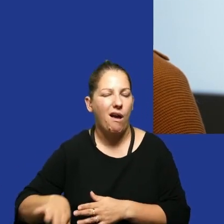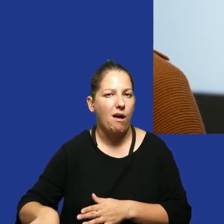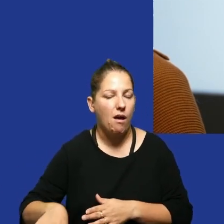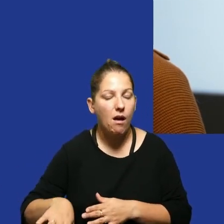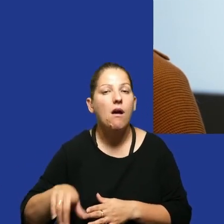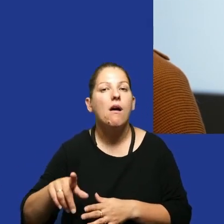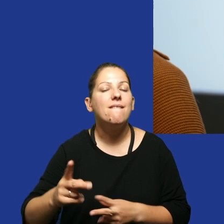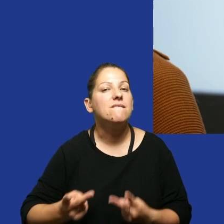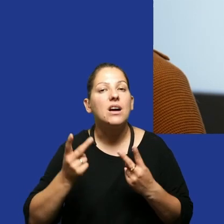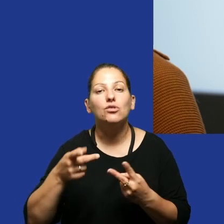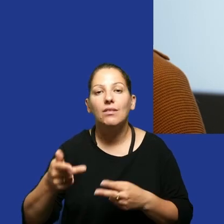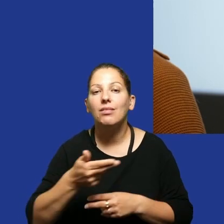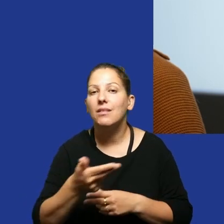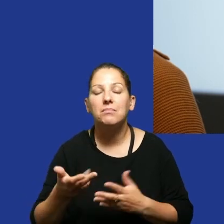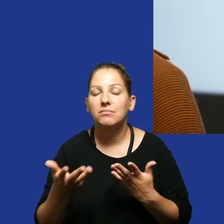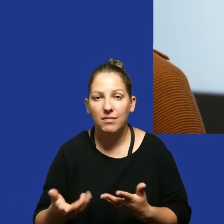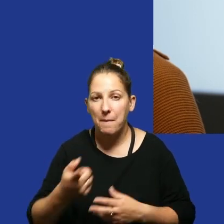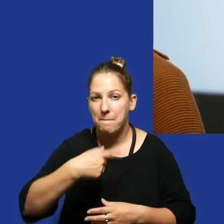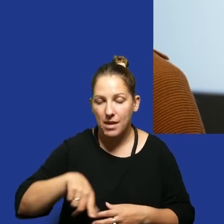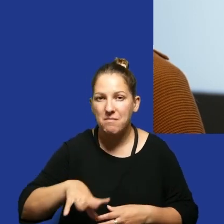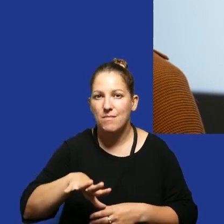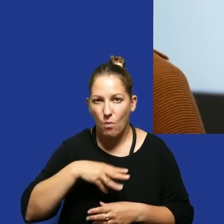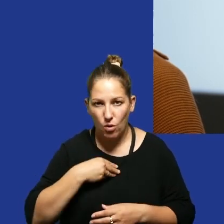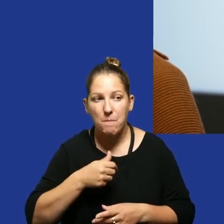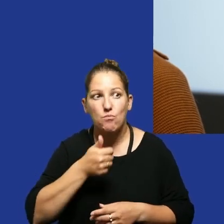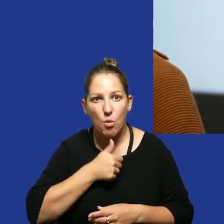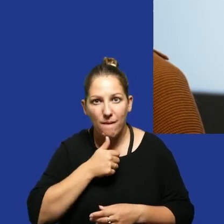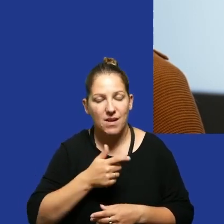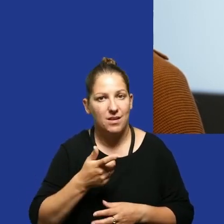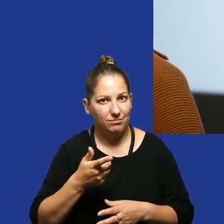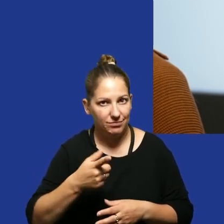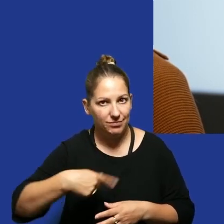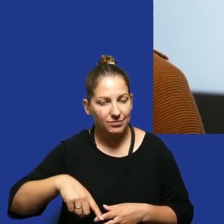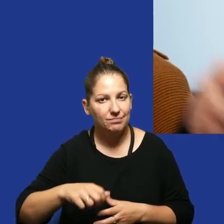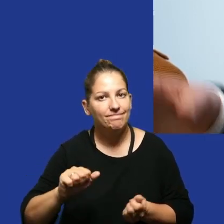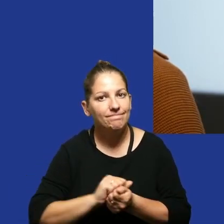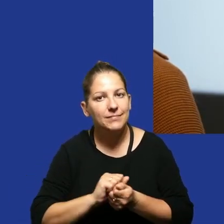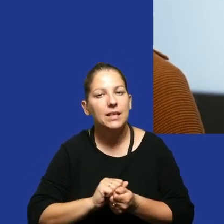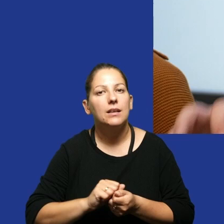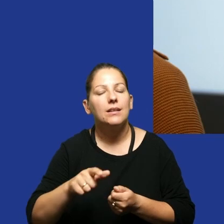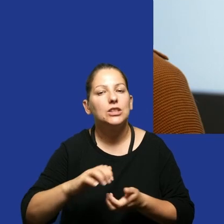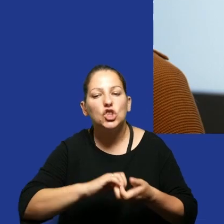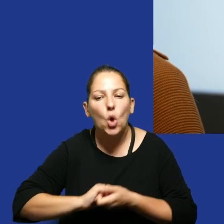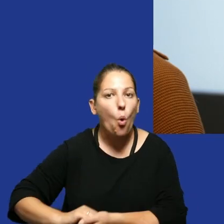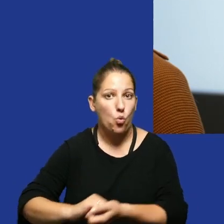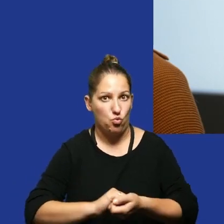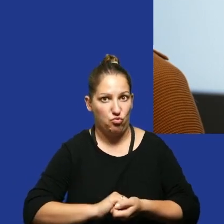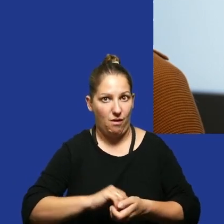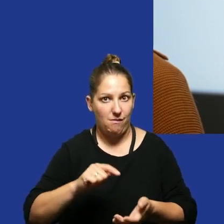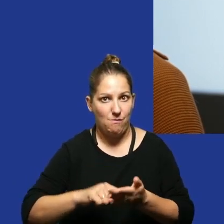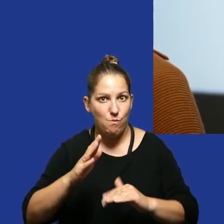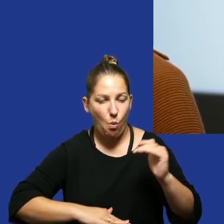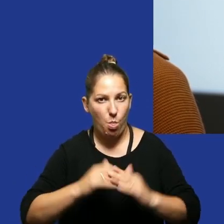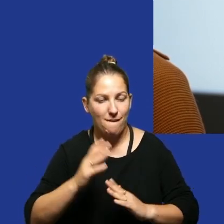I kluczowe w tym kontekście jest to, żebyśmy byli w stanie i żebyśmy próbowali za wszelką cenę, budować sojusze, żebyśmy działali w